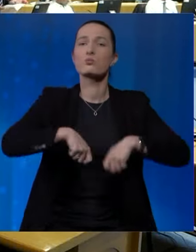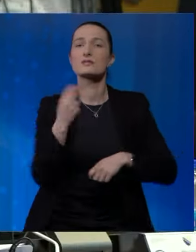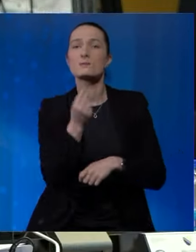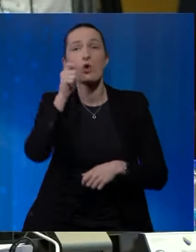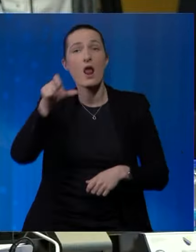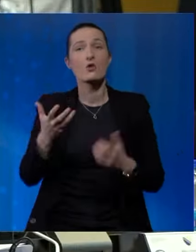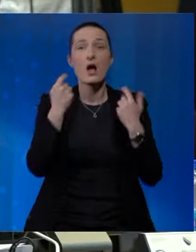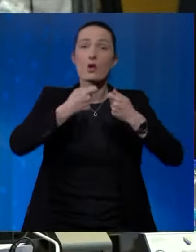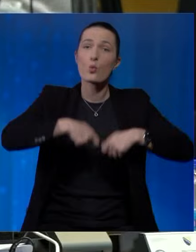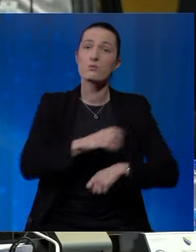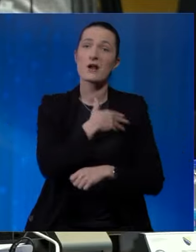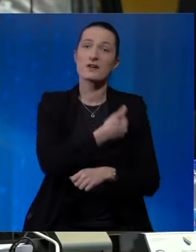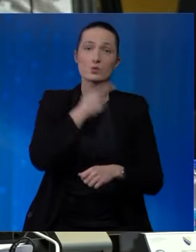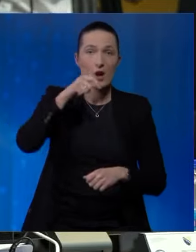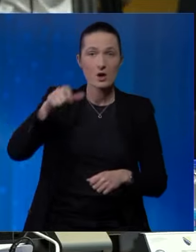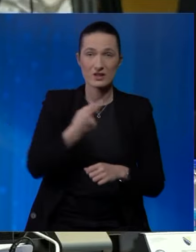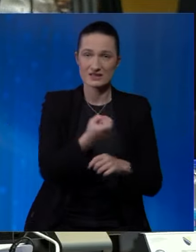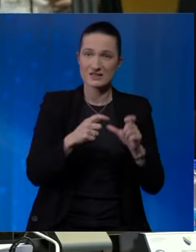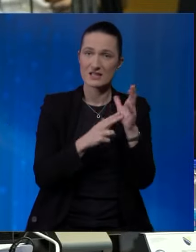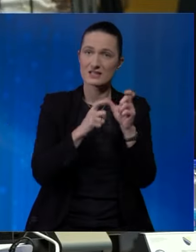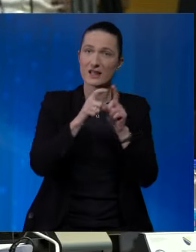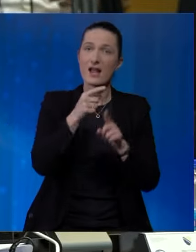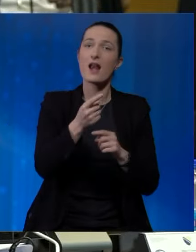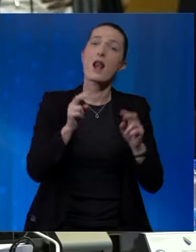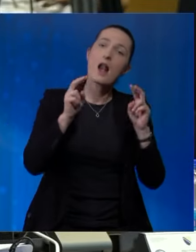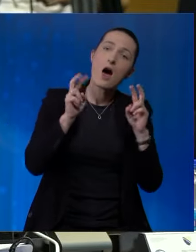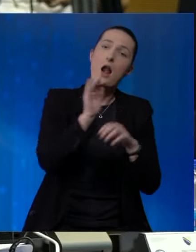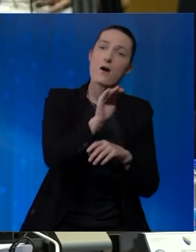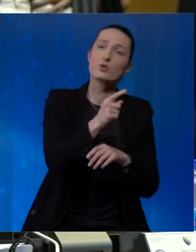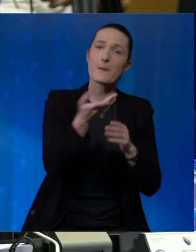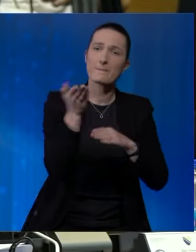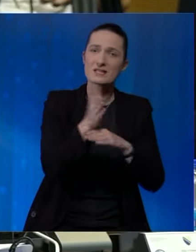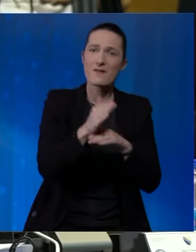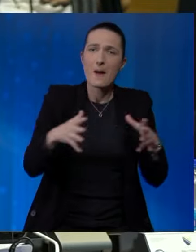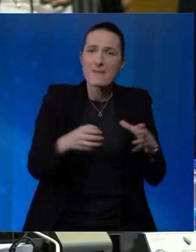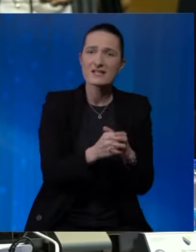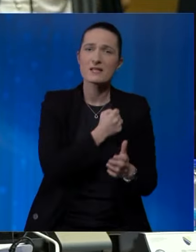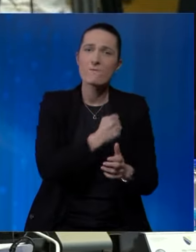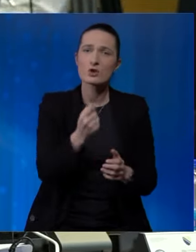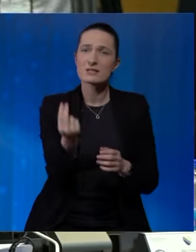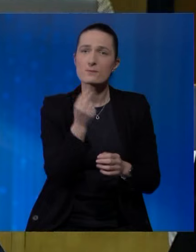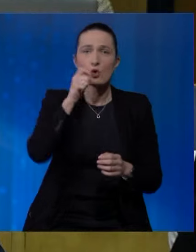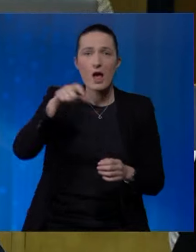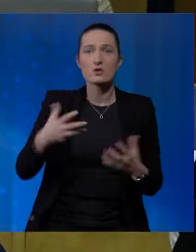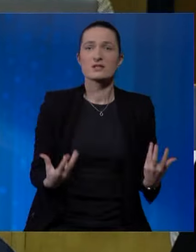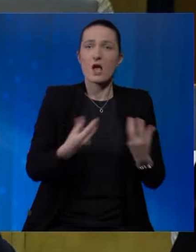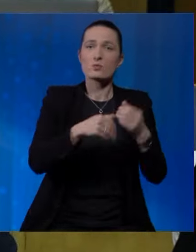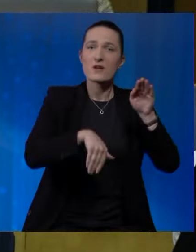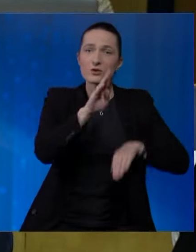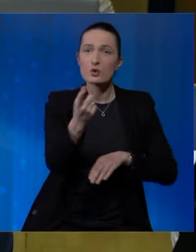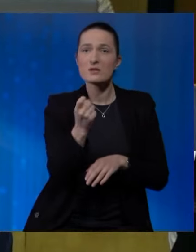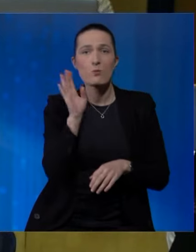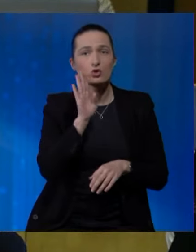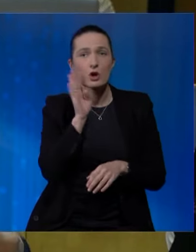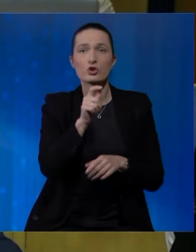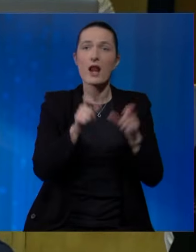naroda, ali i u klubu Hrvatskog naroda. Iz SNSD-a navode da su predstavnici manjinske volje Srpskog naroda zajedno sa većinom iz